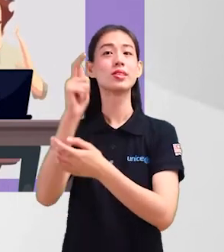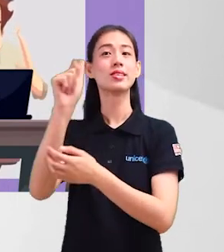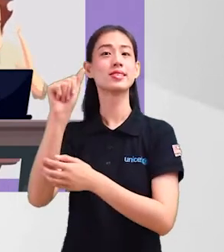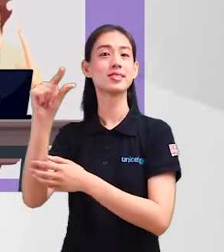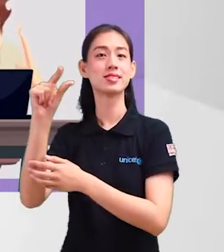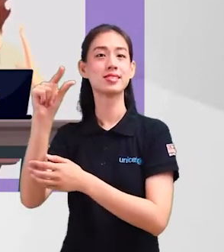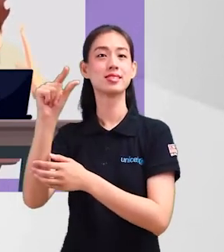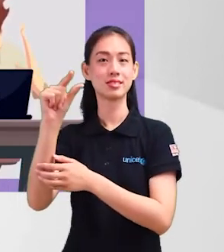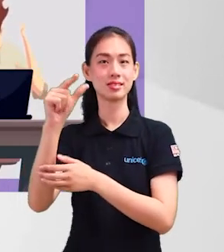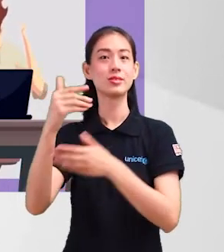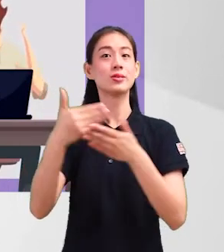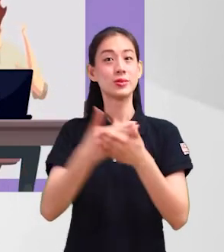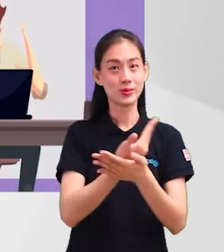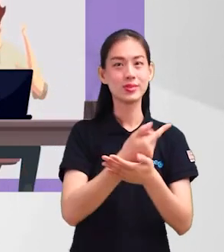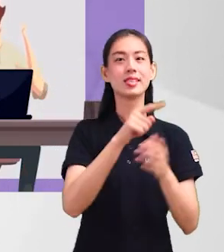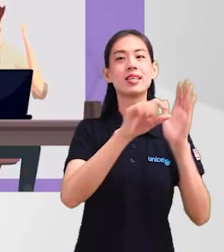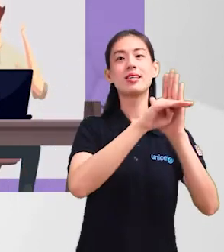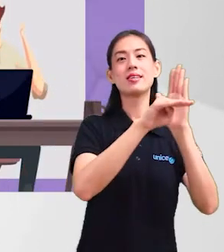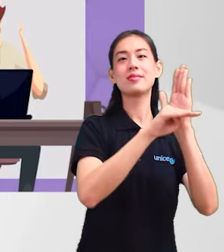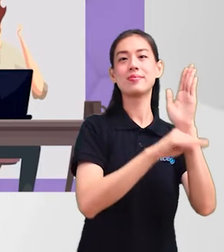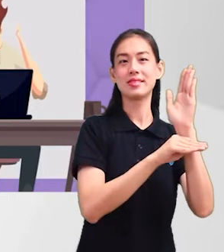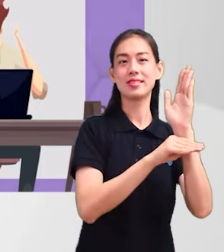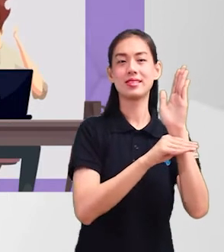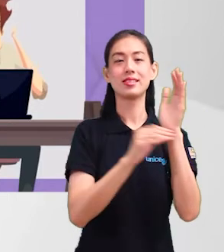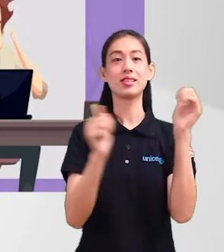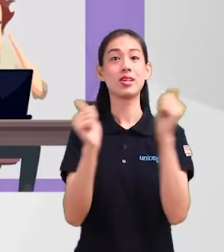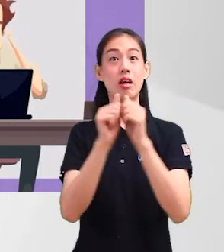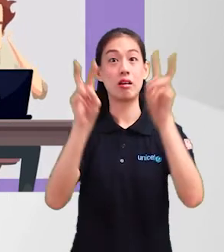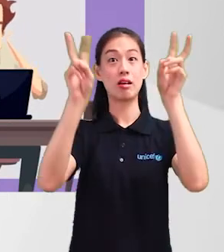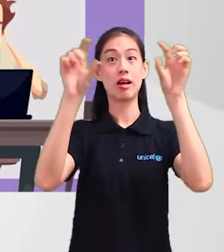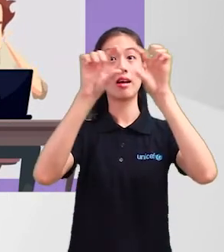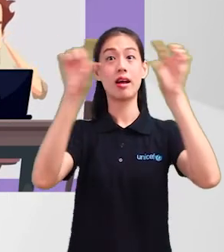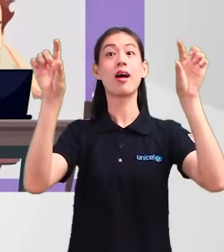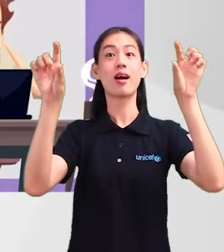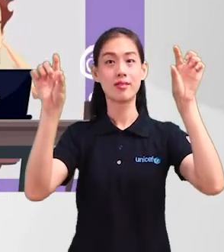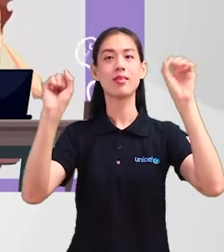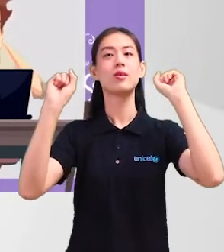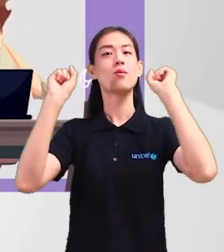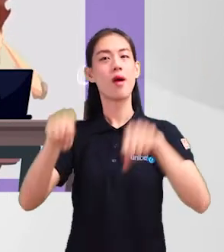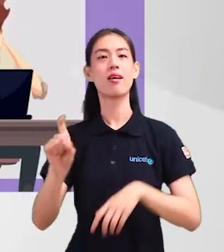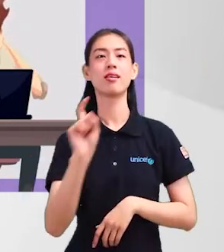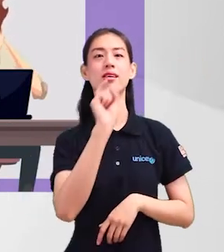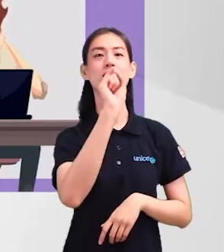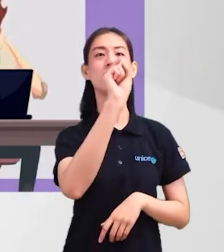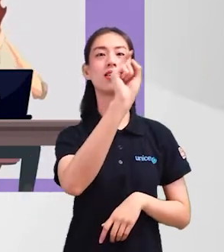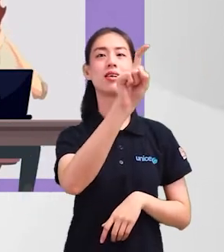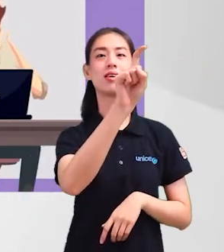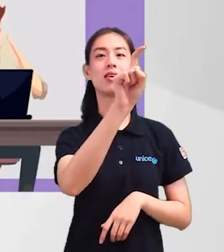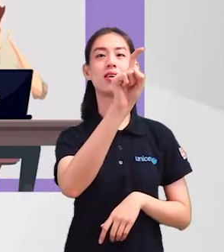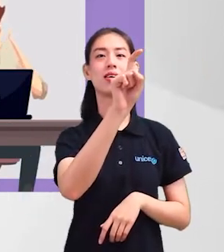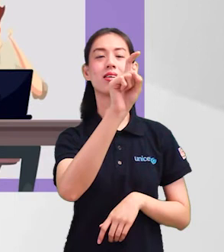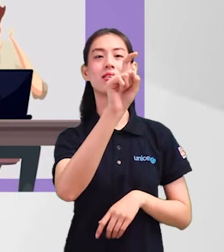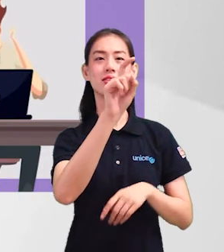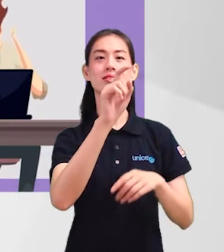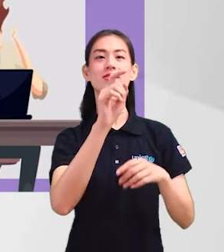baru ataupun division baru dengan menggunakan atur cara ini. Dengan adanya tag header ini, saya boleh select atau memilih